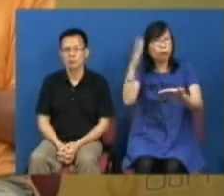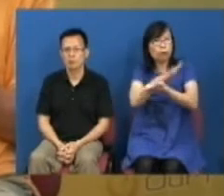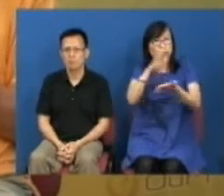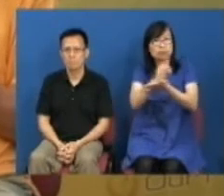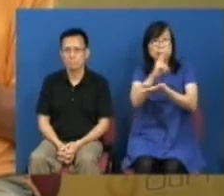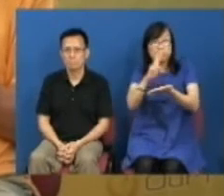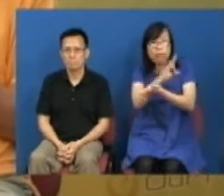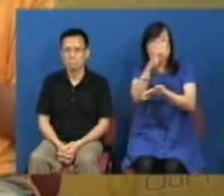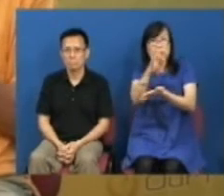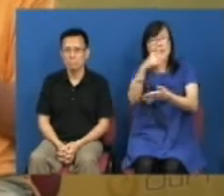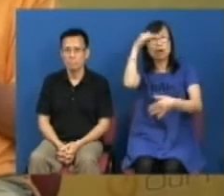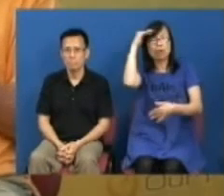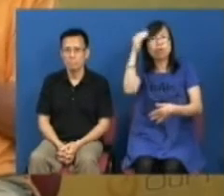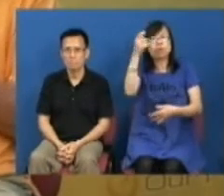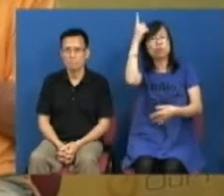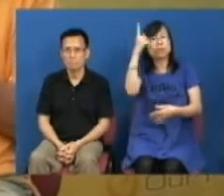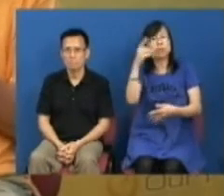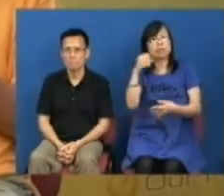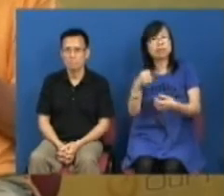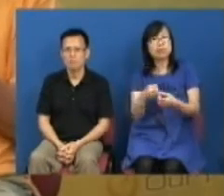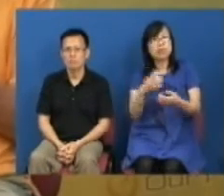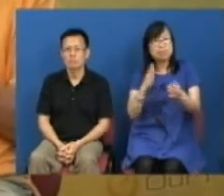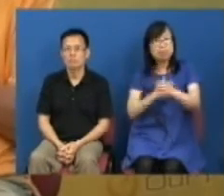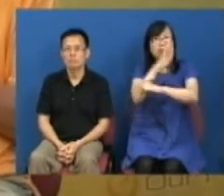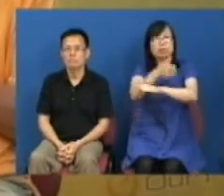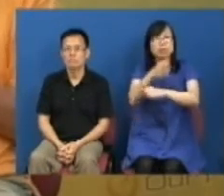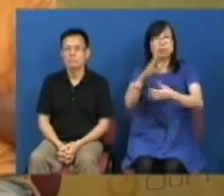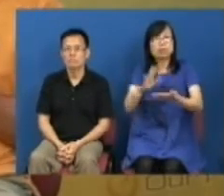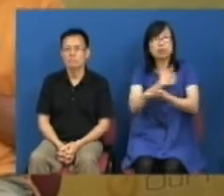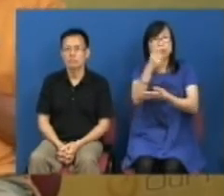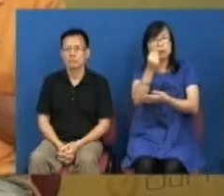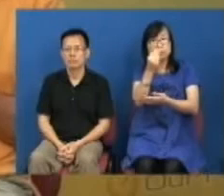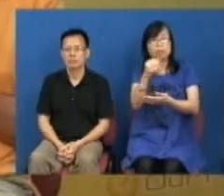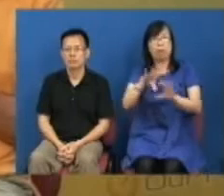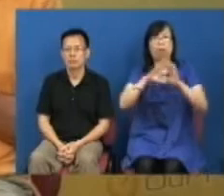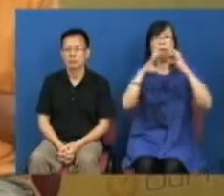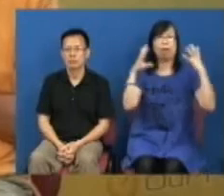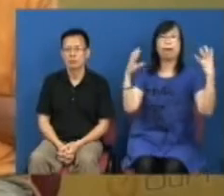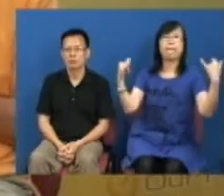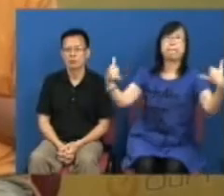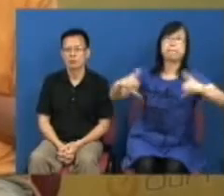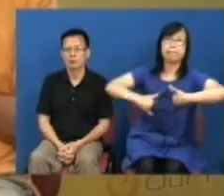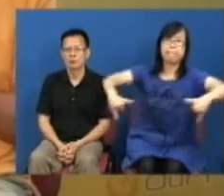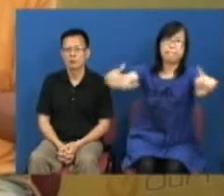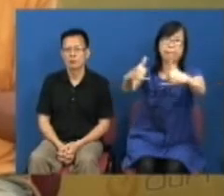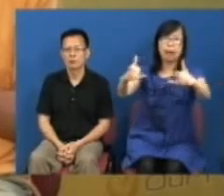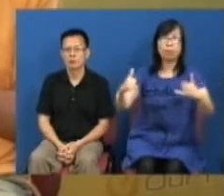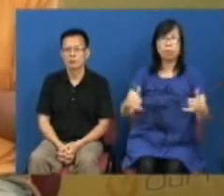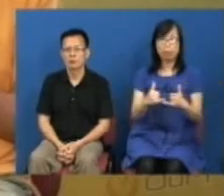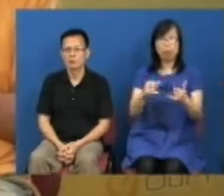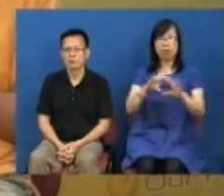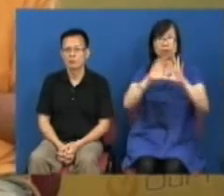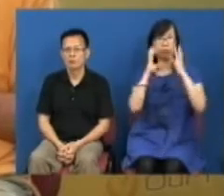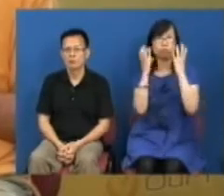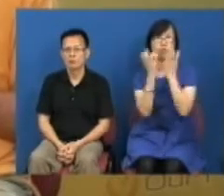折农的次数多上年曾经有超过20名的警务人员包围过其中一个街站其中一个民间